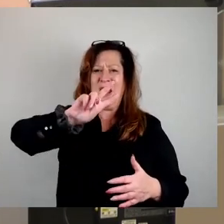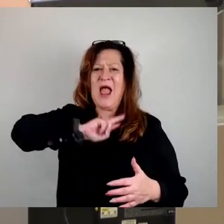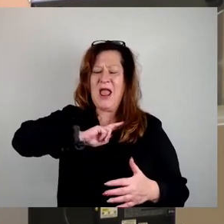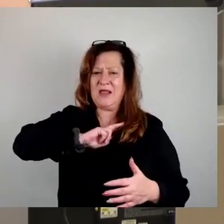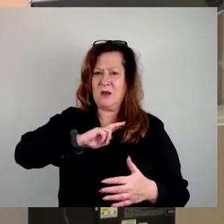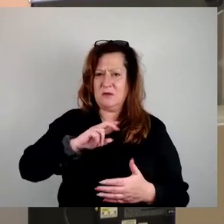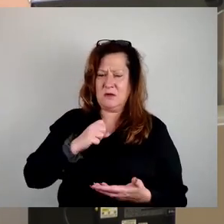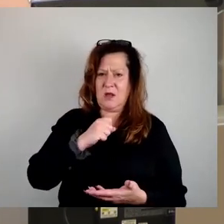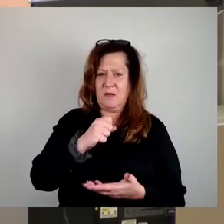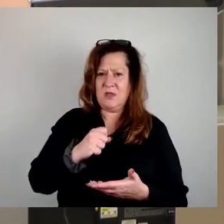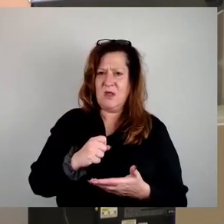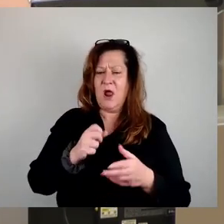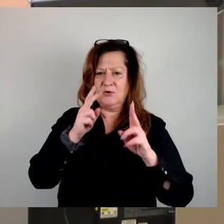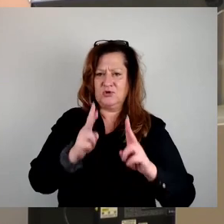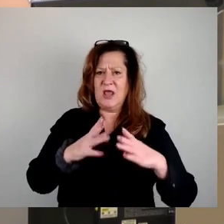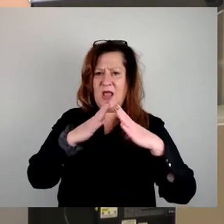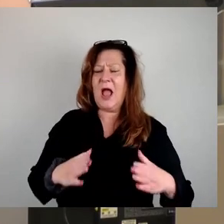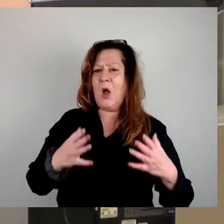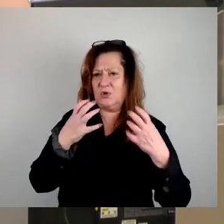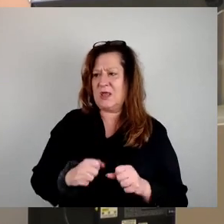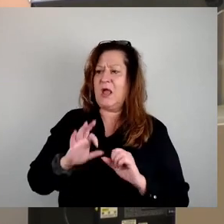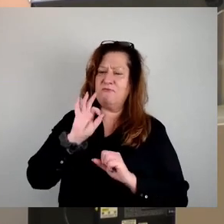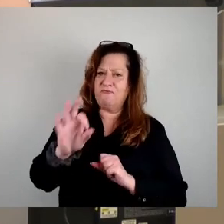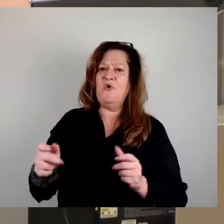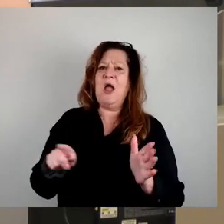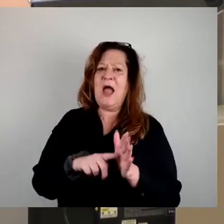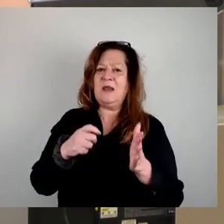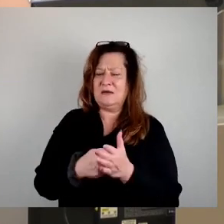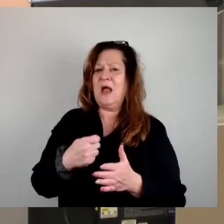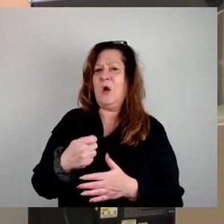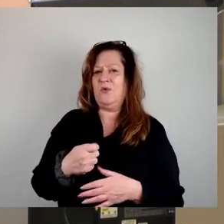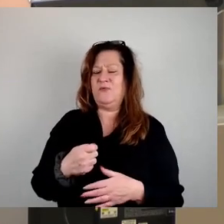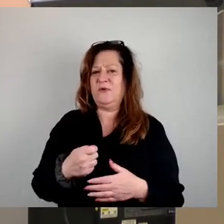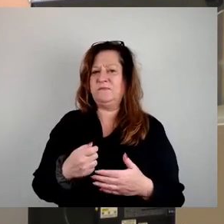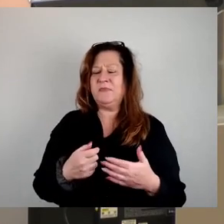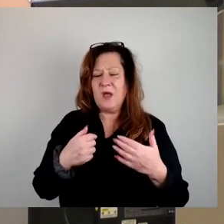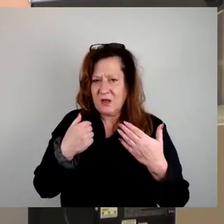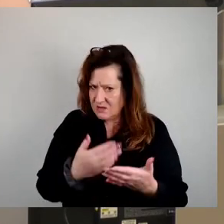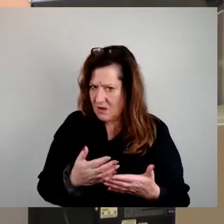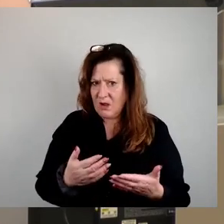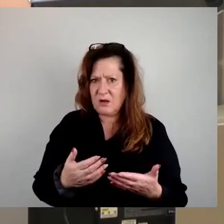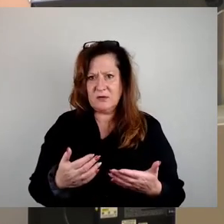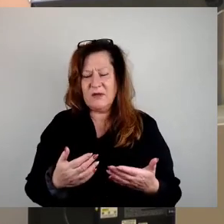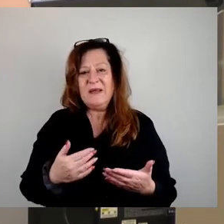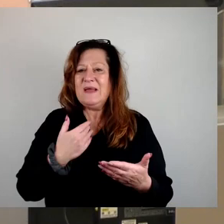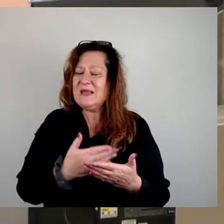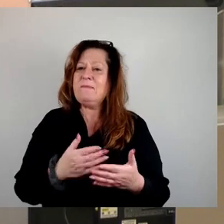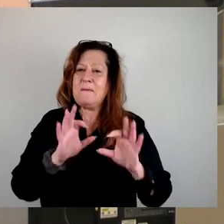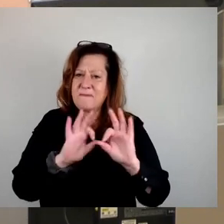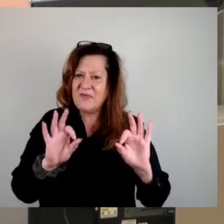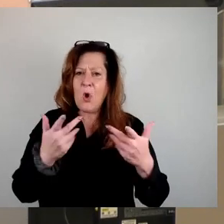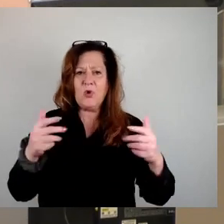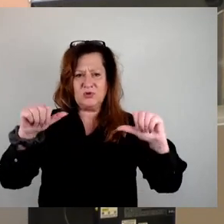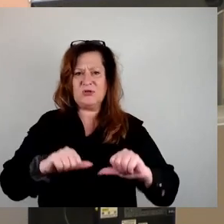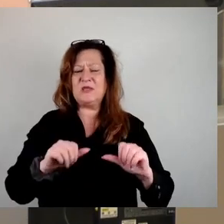Haushalt für den Ankauf in die WED. Es gäbe sicherlich schlechtere, aber auch bessere Verwendungsmöglichkeiten. Aber es